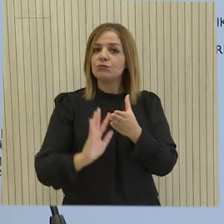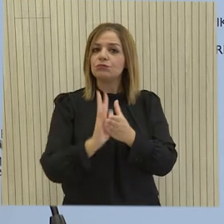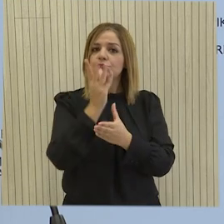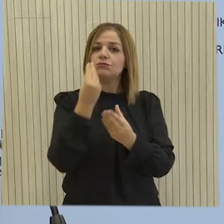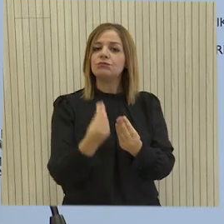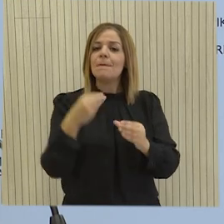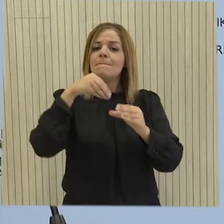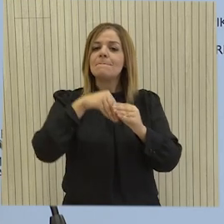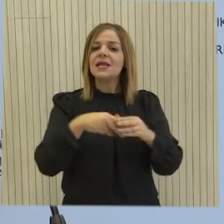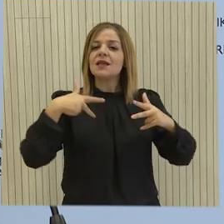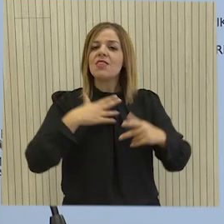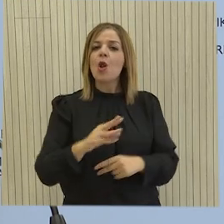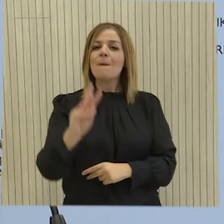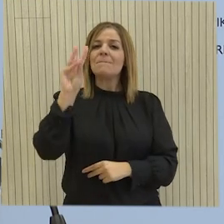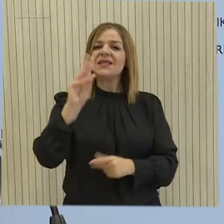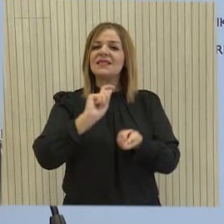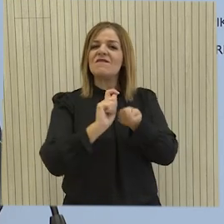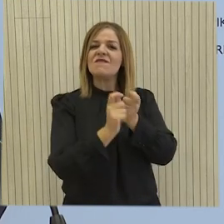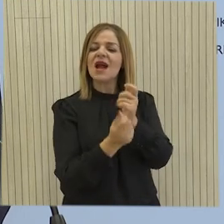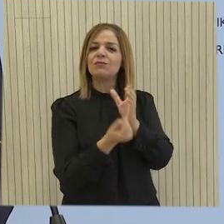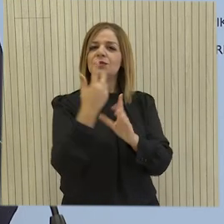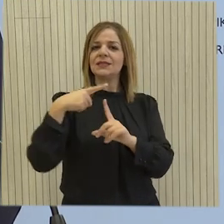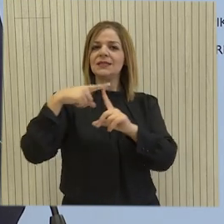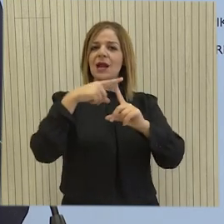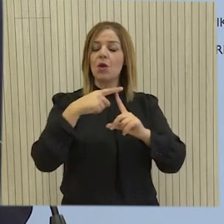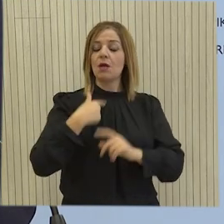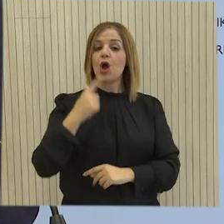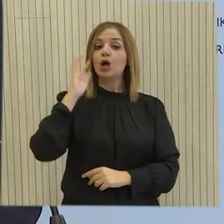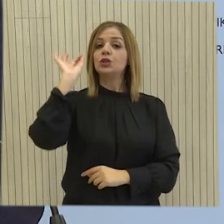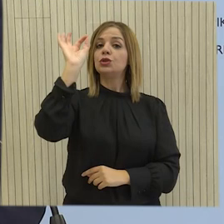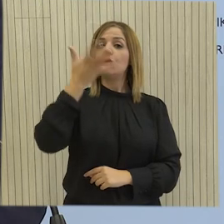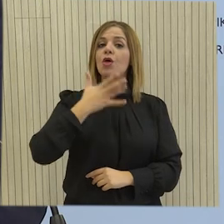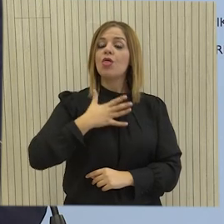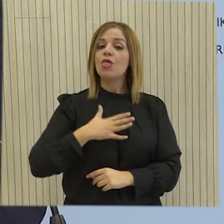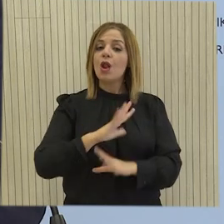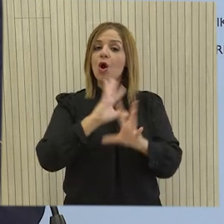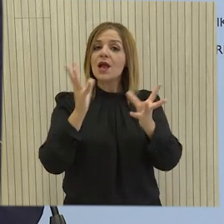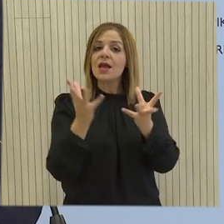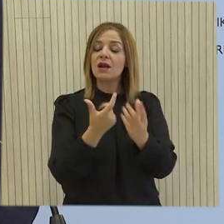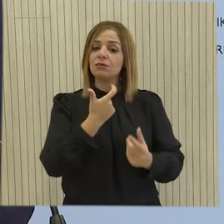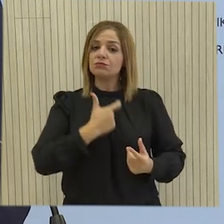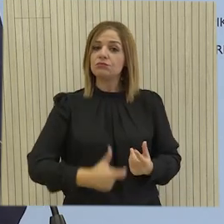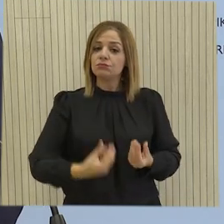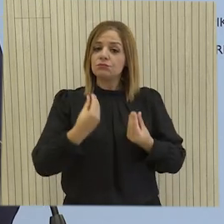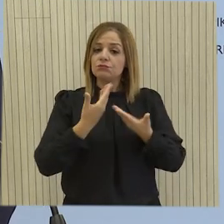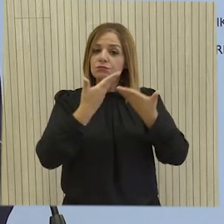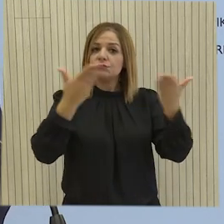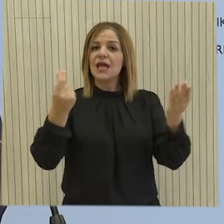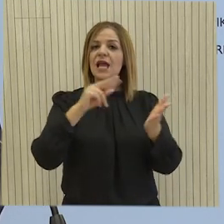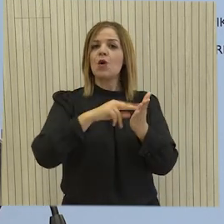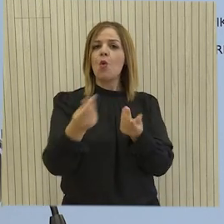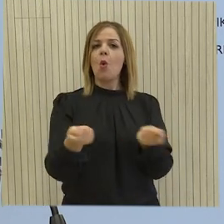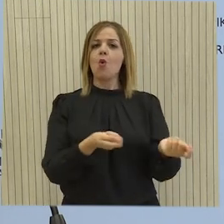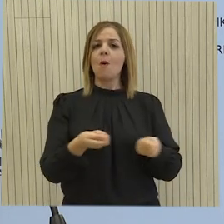ψηφιακό κράτος. Απαραίτητη προϋπόθεση των στόχων που έχουμε θέσει είναι ασφαλώς μια εύρωστη, υγιής και εξωστρεφής οικονομία.